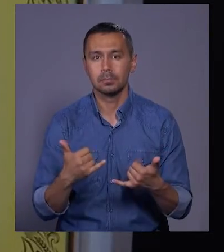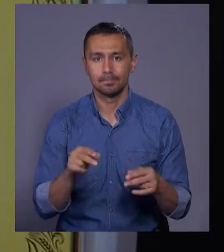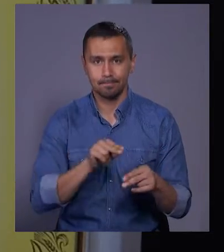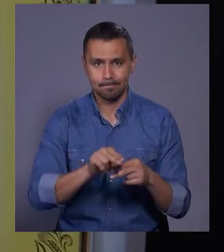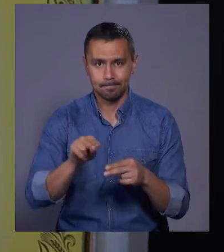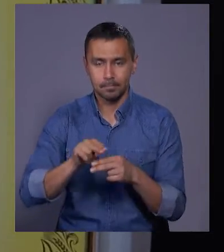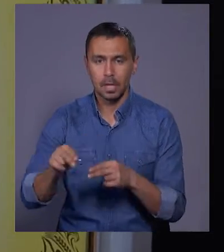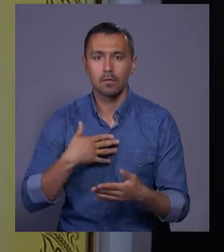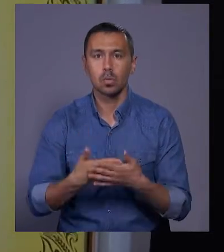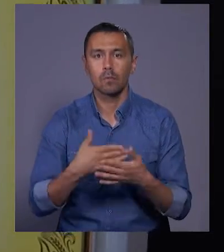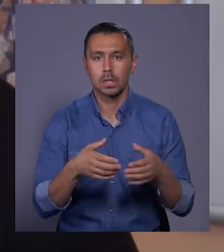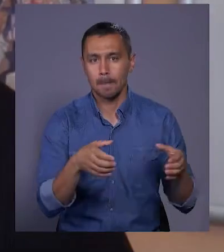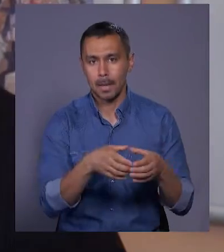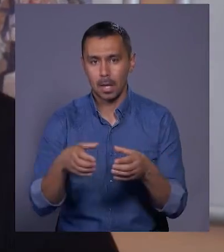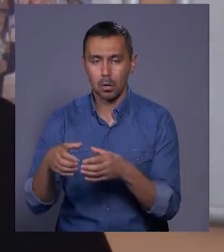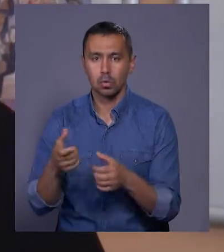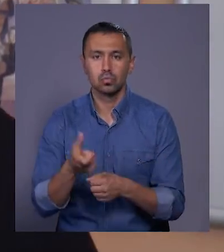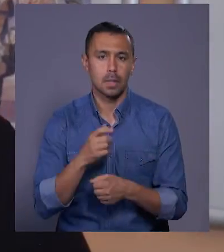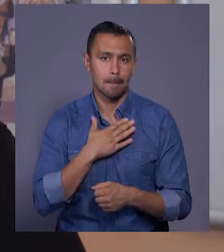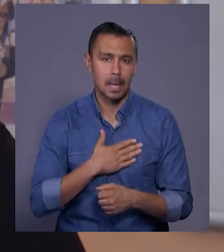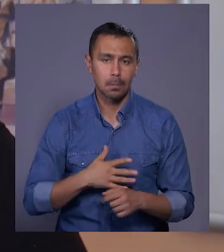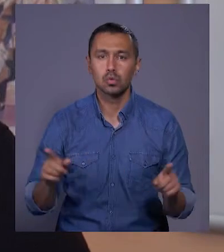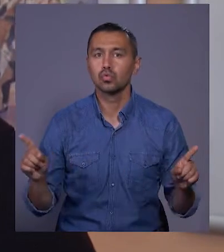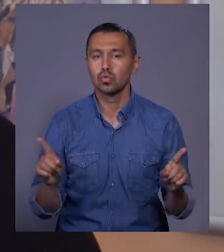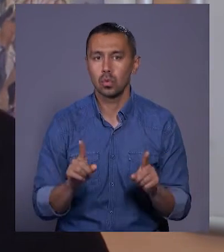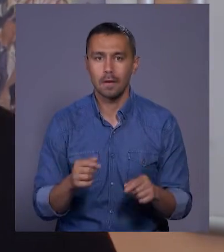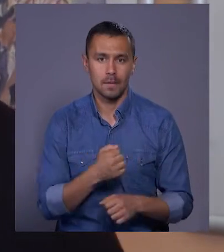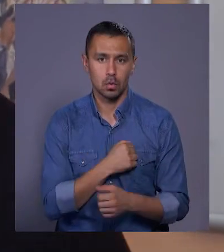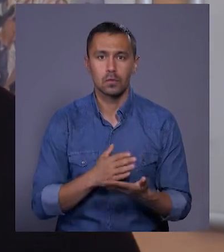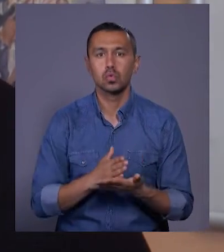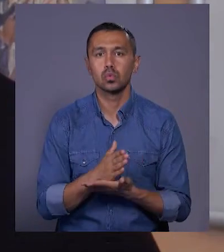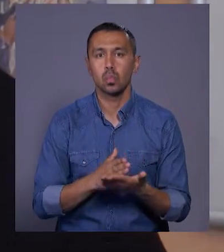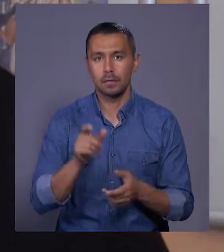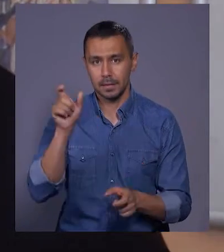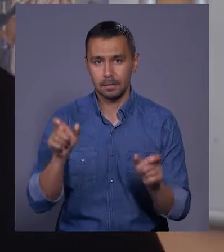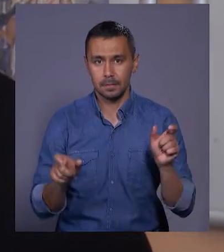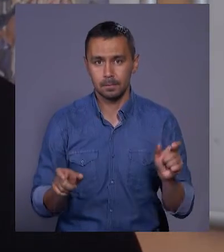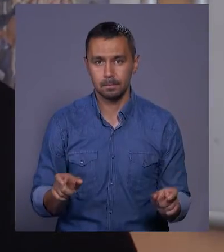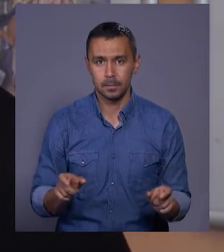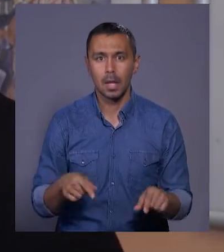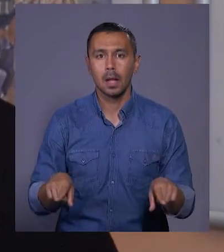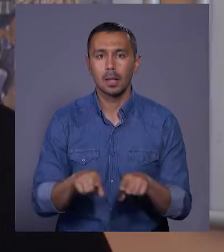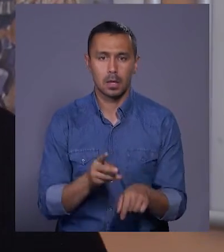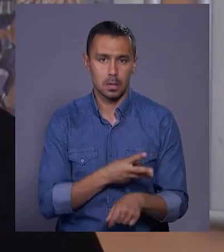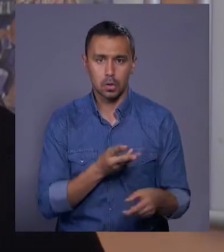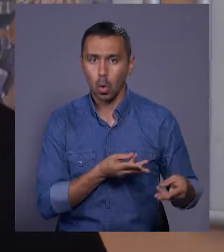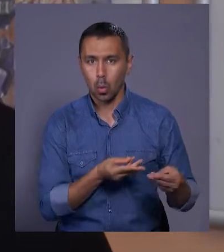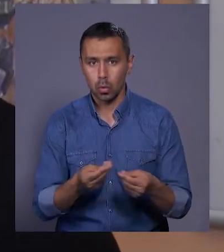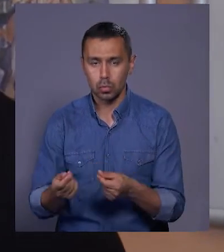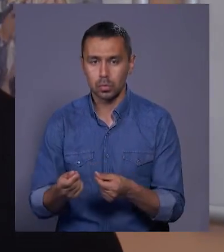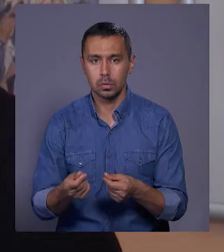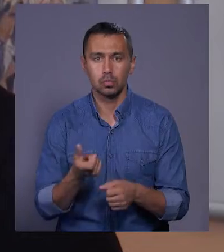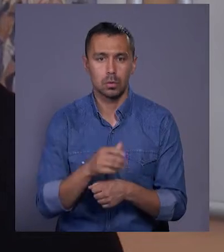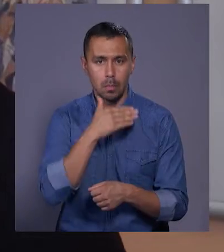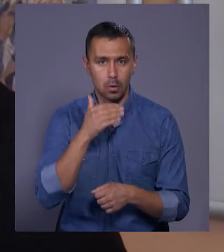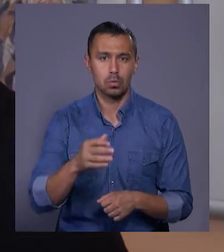в добровольчих батальйонах. Дуже приємно, що військовослужбовців так заохочують. Дуже